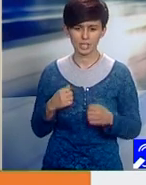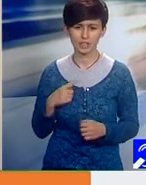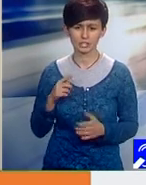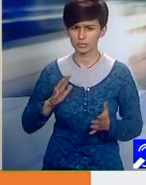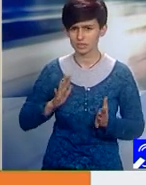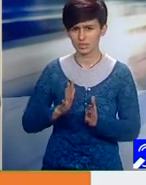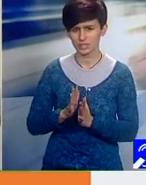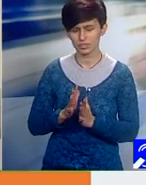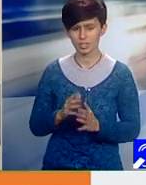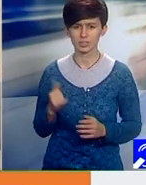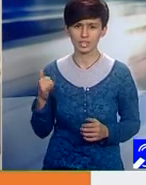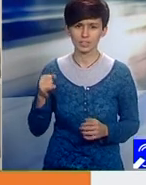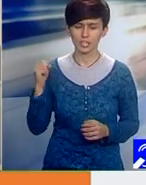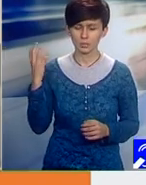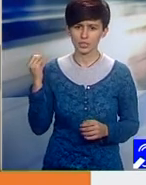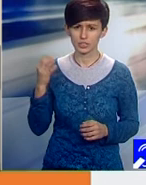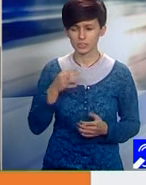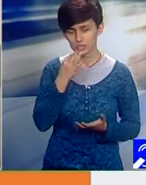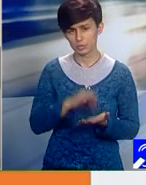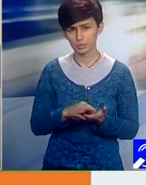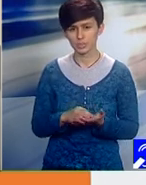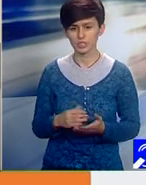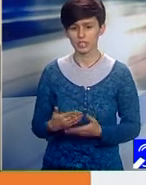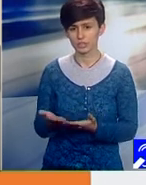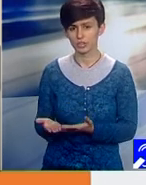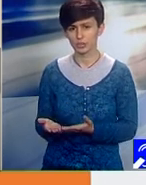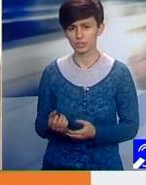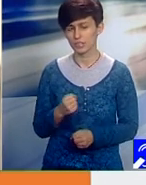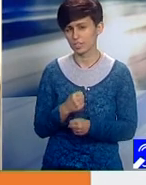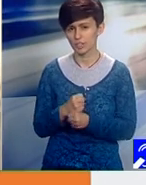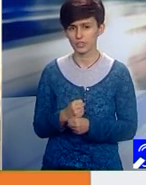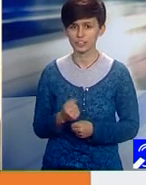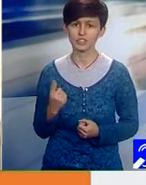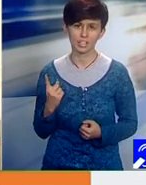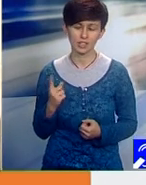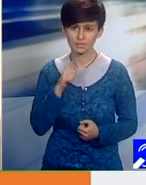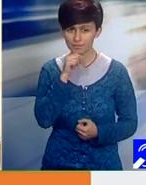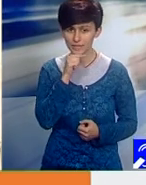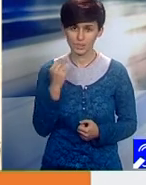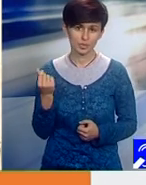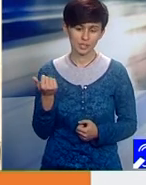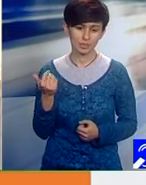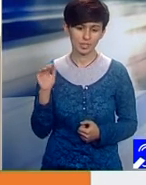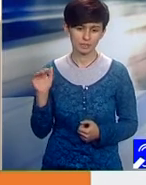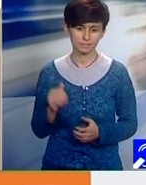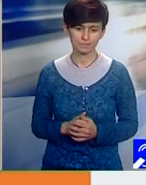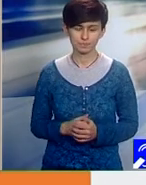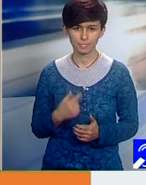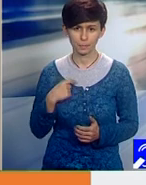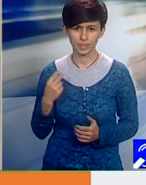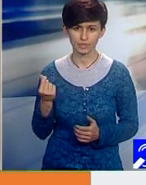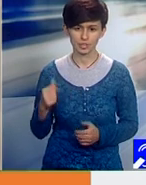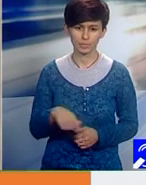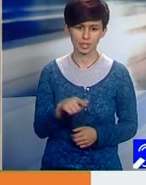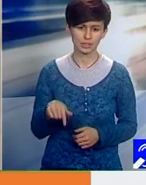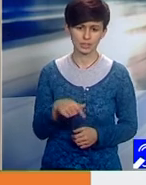să ne promită că ne vor da, ne vor face. De unde bani? De la ei? De acasă? Sunt banii noștri. Ne sfidează și minimul